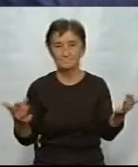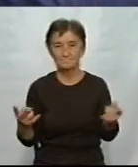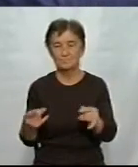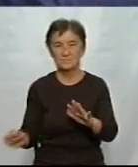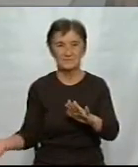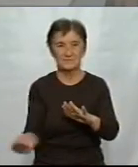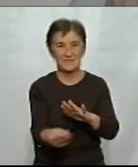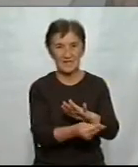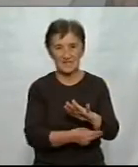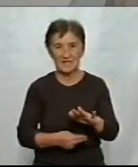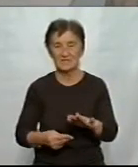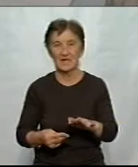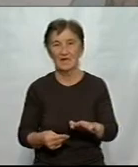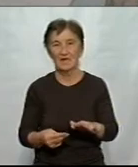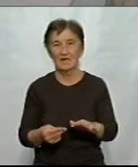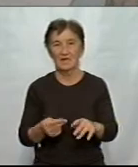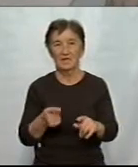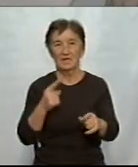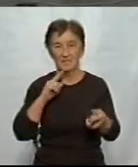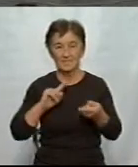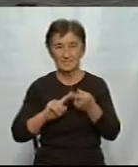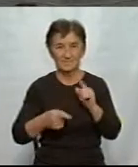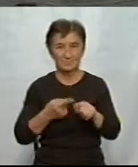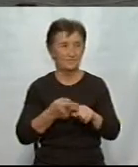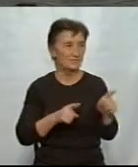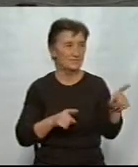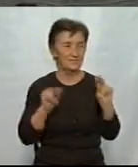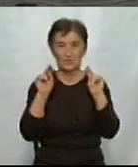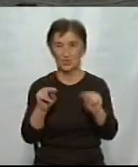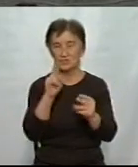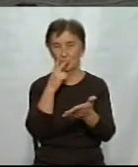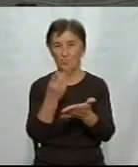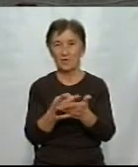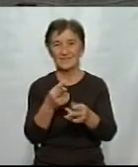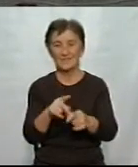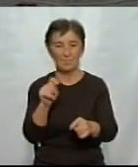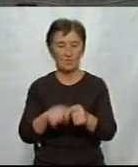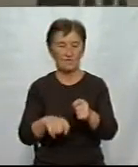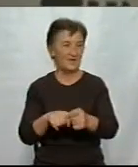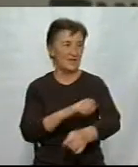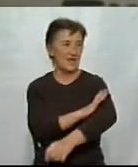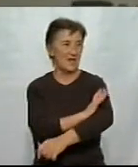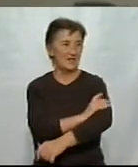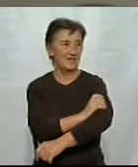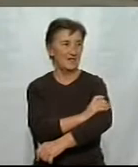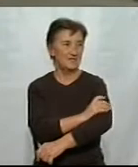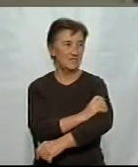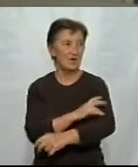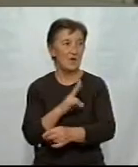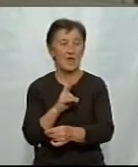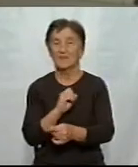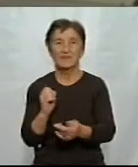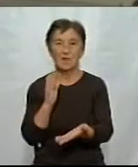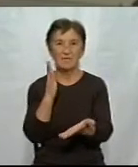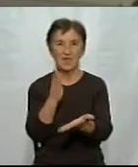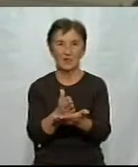футболках, шапках, щоденниках. Комунікаційниця «Руху чесно» показує апарат для вимірювання тиску. Наводить приклад непрямого підкупу